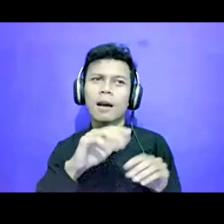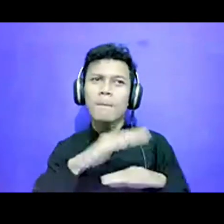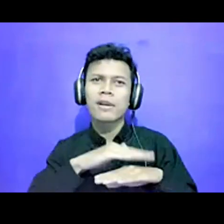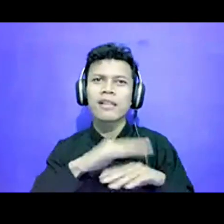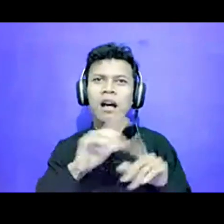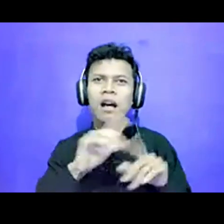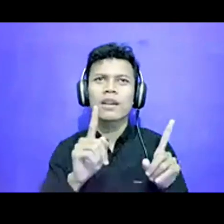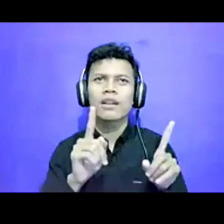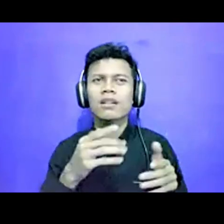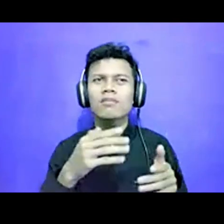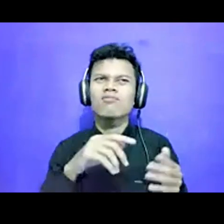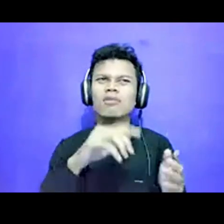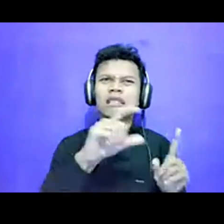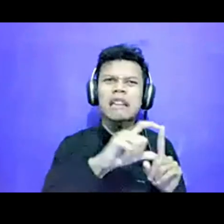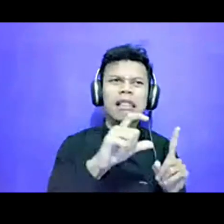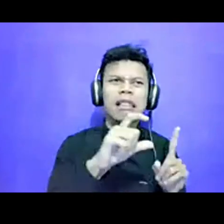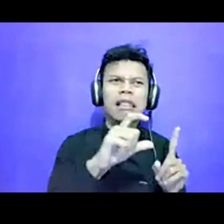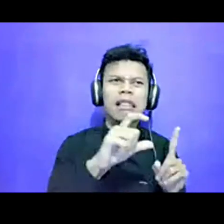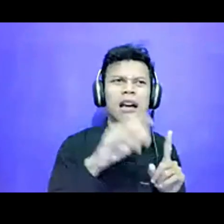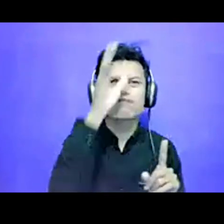gimana, nanti kita carikan solusinya.